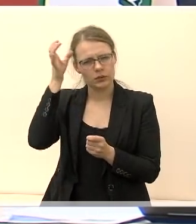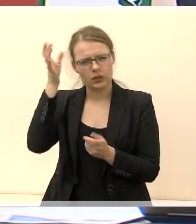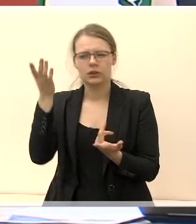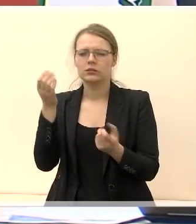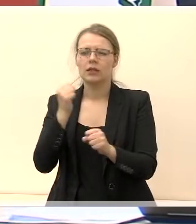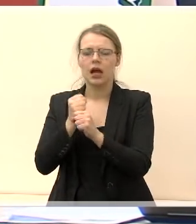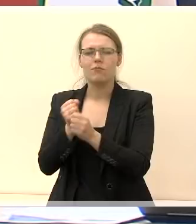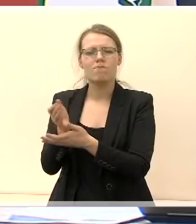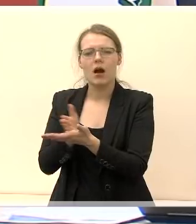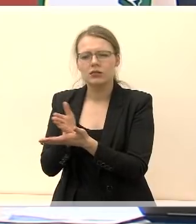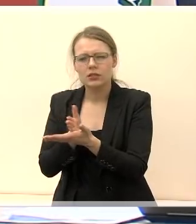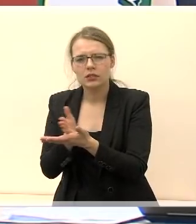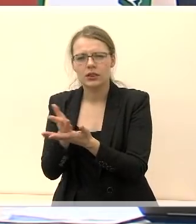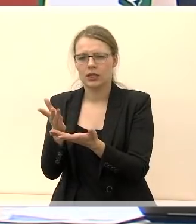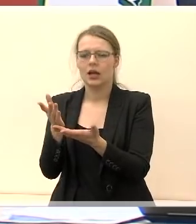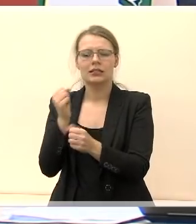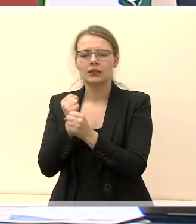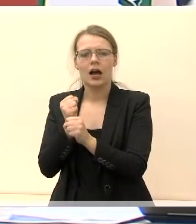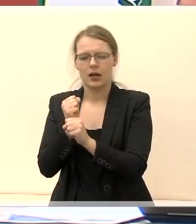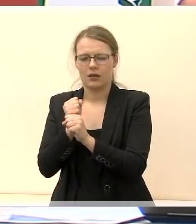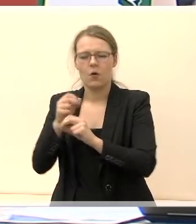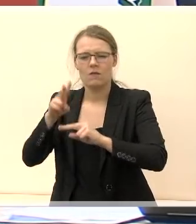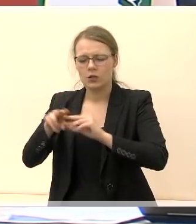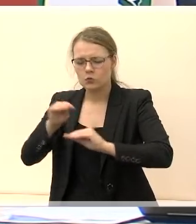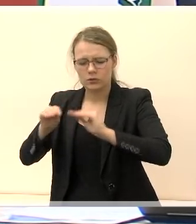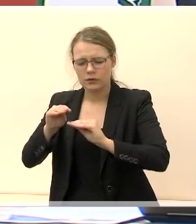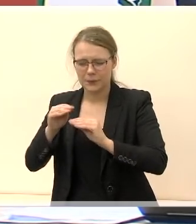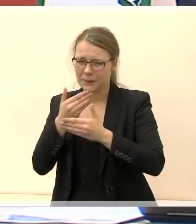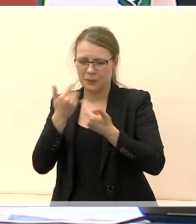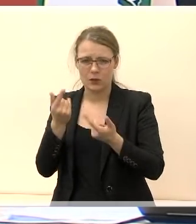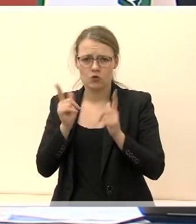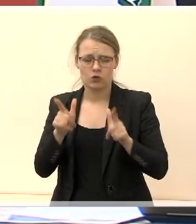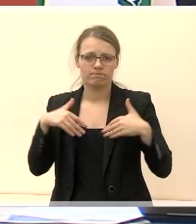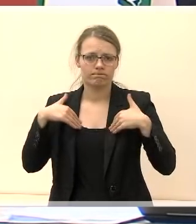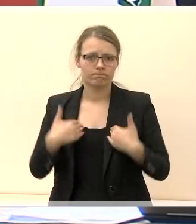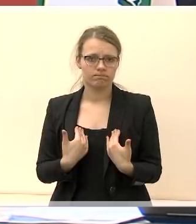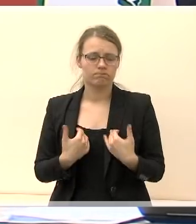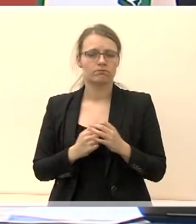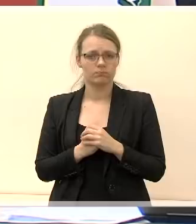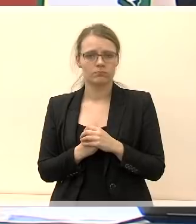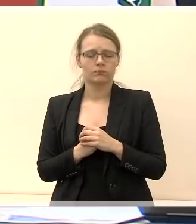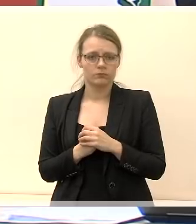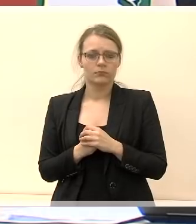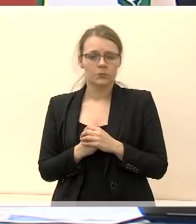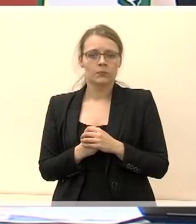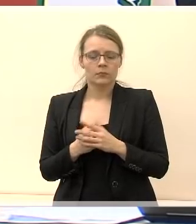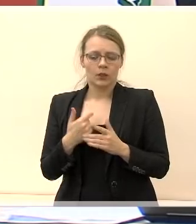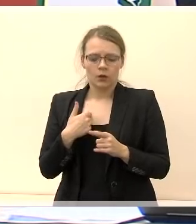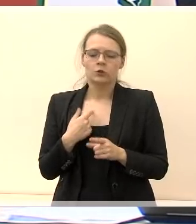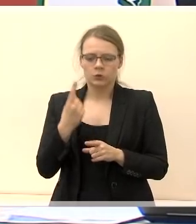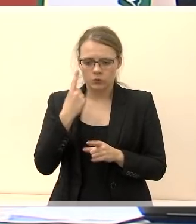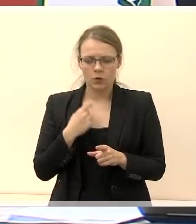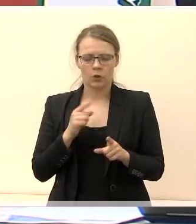darbo patirties ir nesukurtos ne vienos darbo vietos. Tai iš tiesų liūdina ir verčia iš tiesų keisti